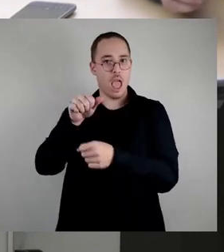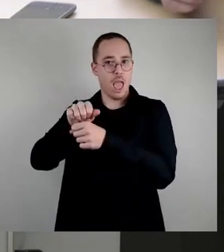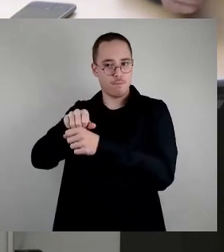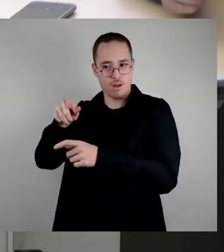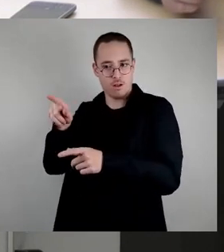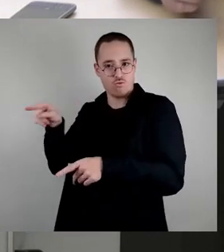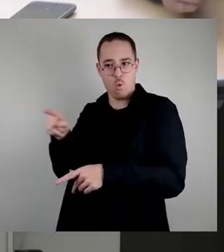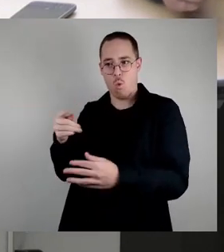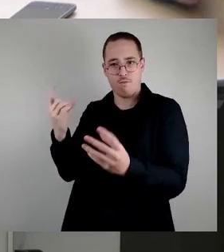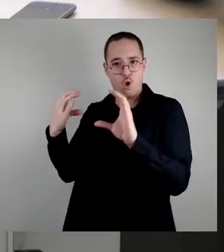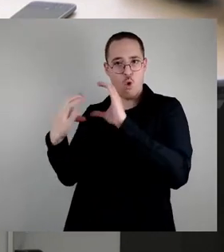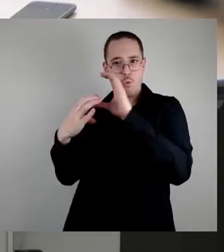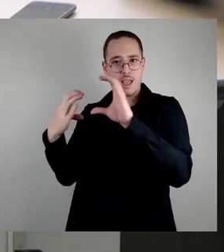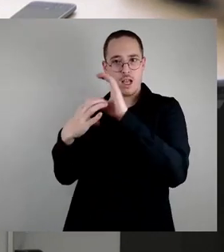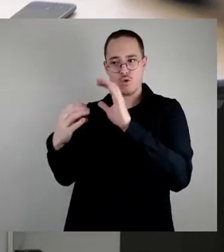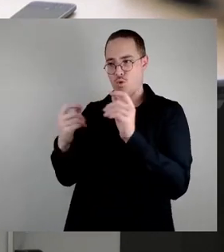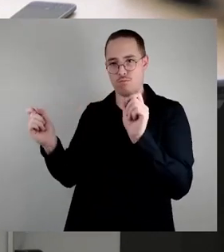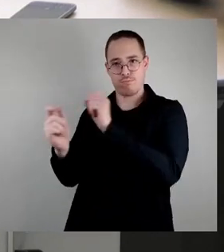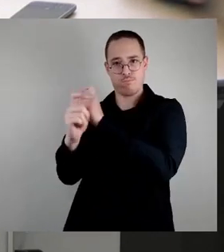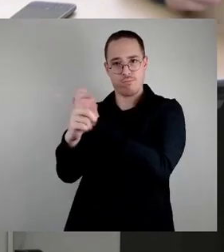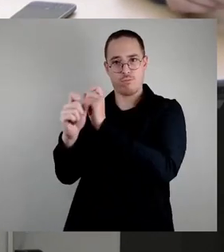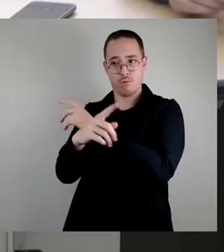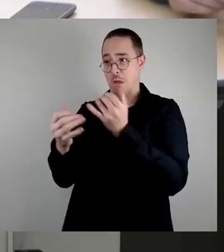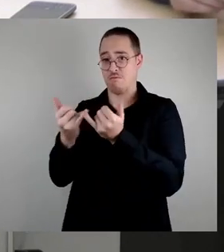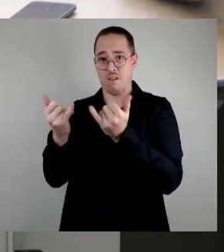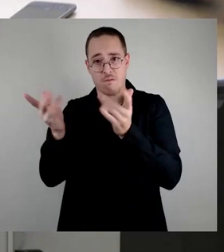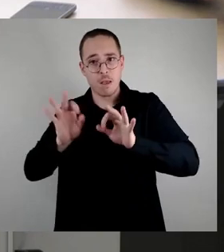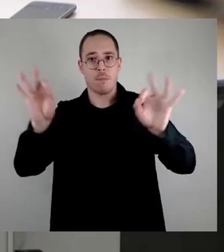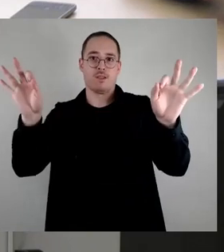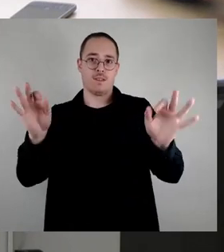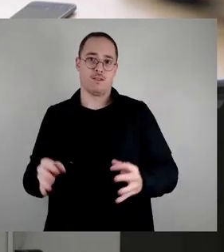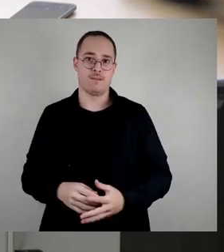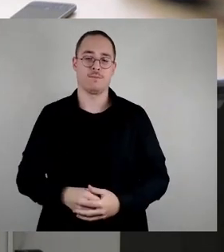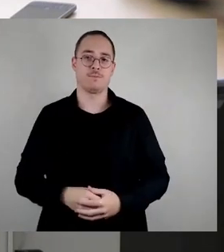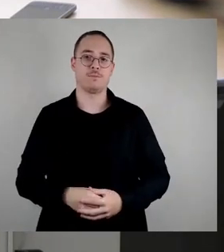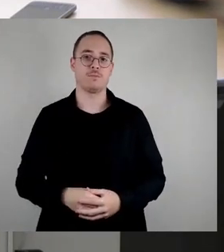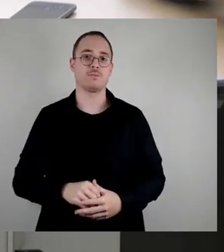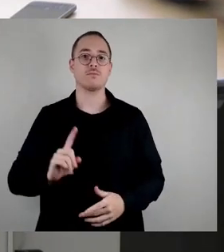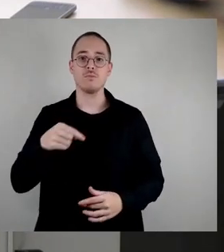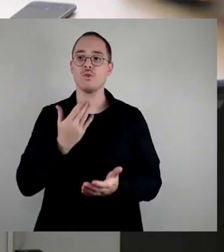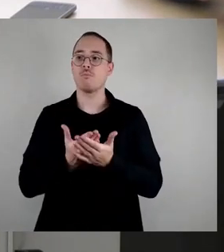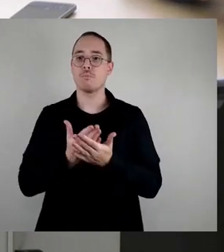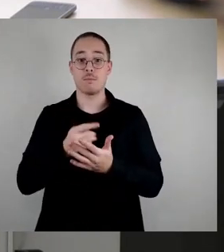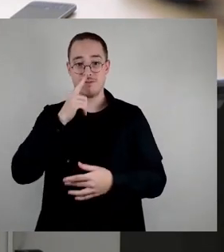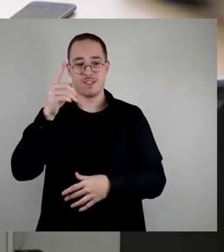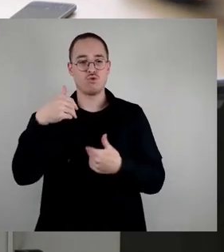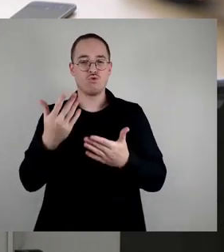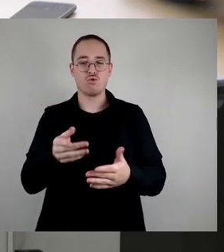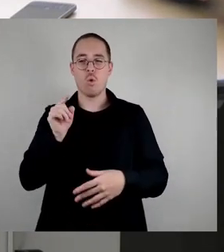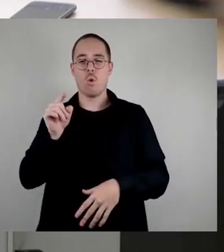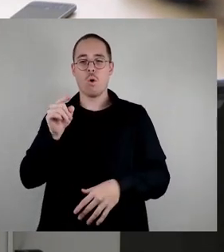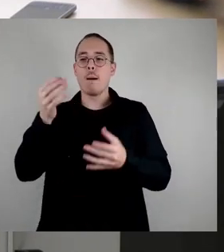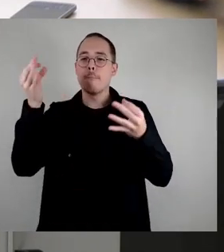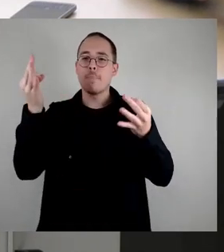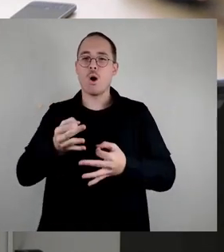werden kann. Beispielsweise bei Vorgängen, die eine Authentifizierung erfordern. In der Realisierung